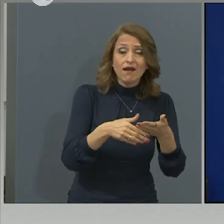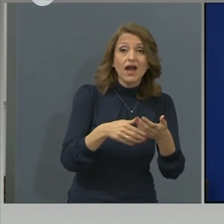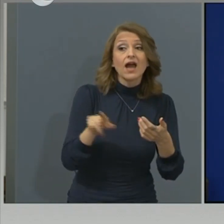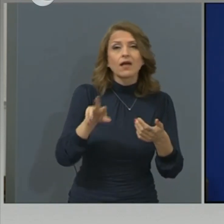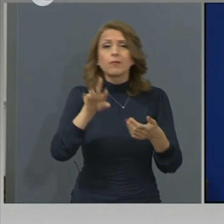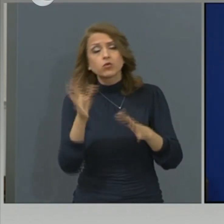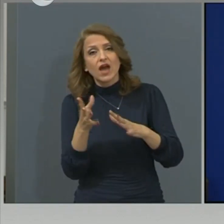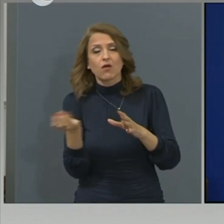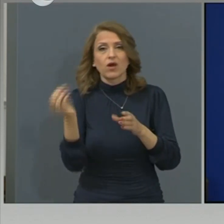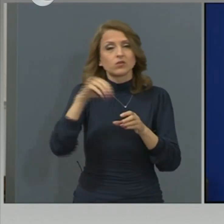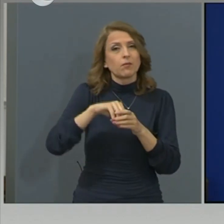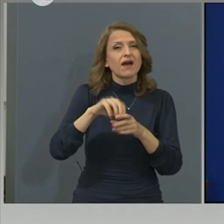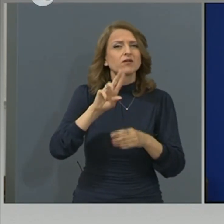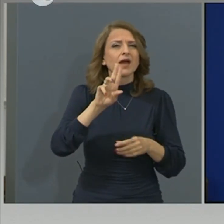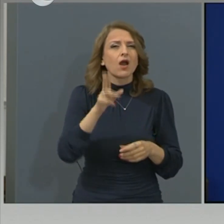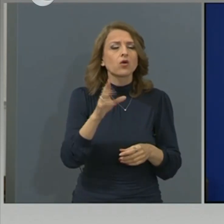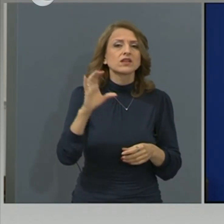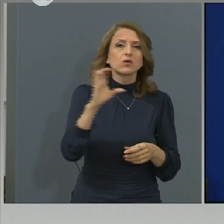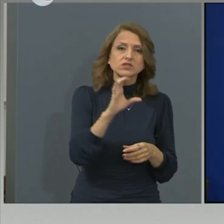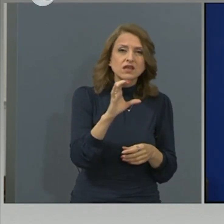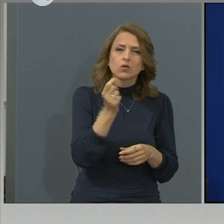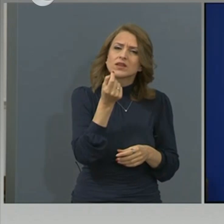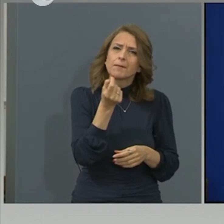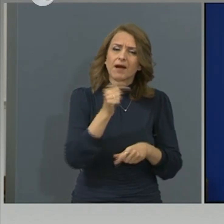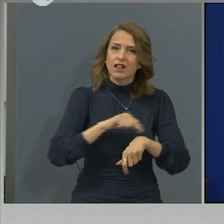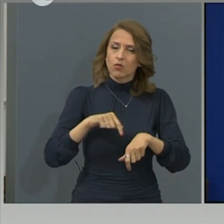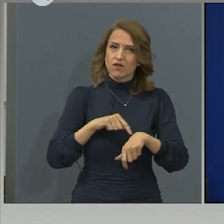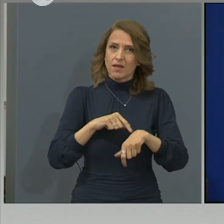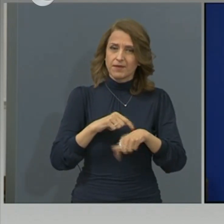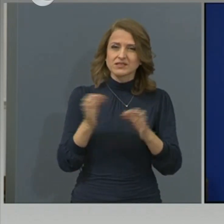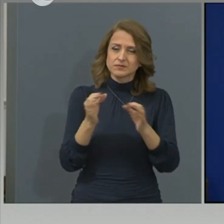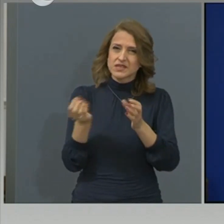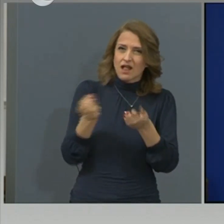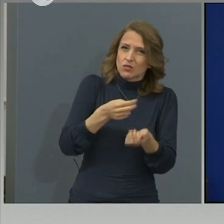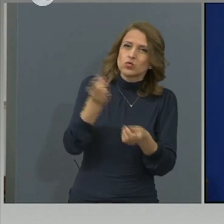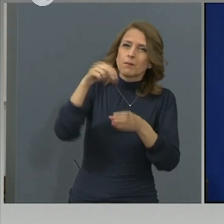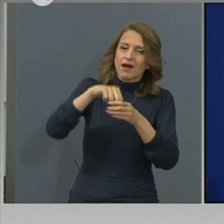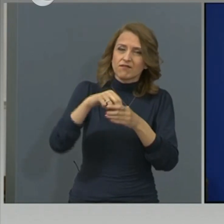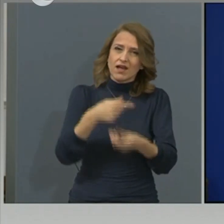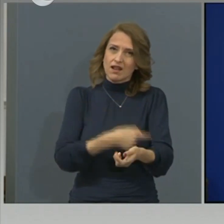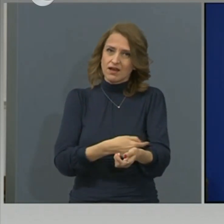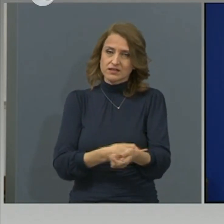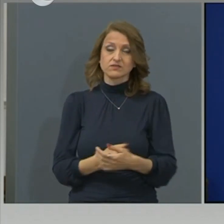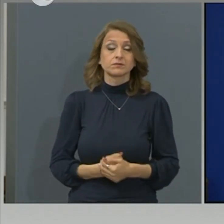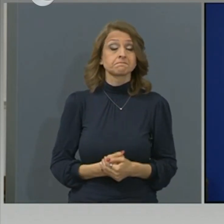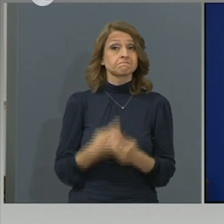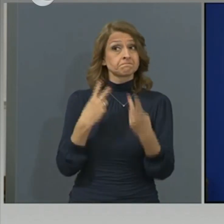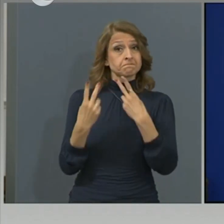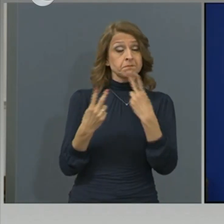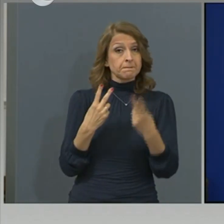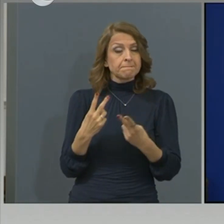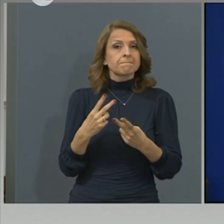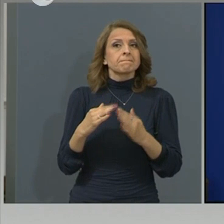кортикостероиди в малки дози за кратко време. По отношение на лабораторните показатели, впечатляваща е